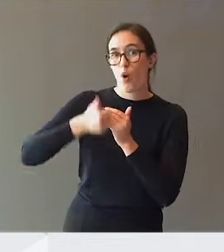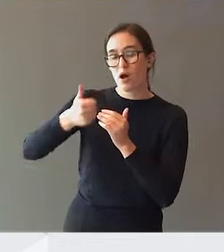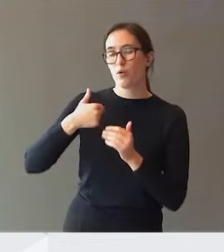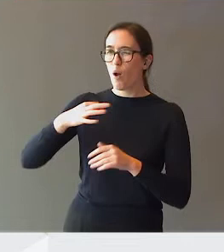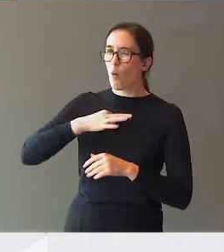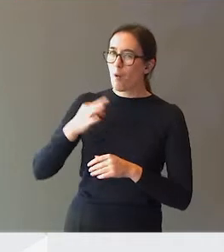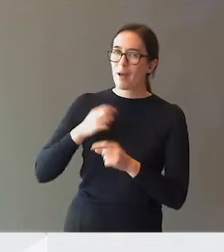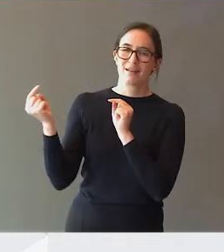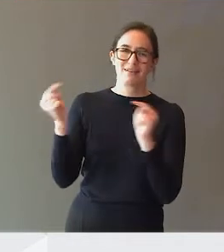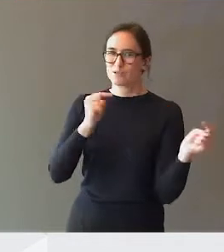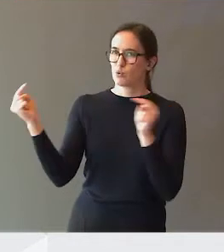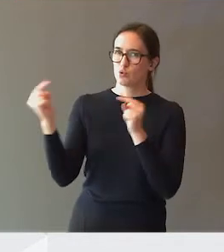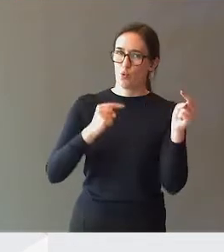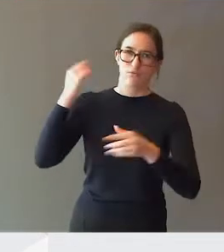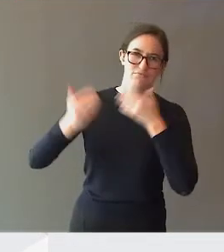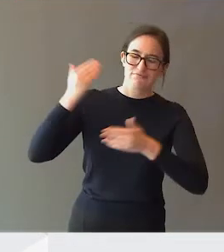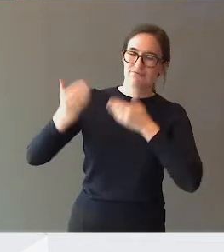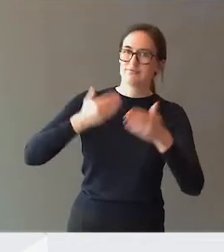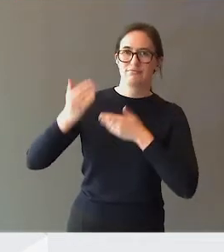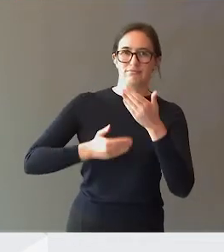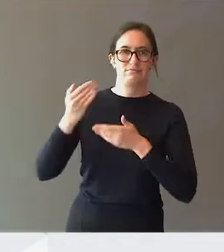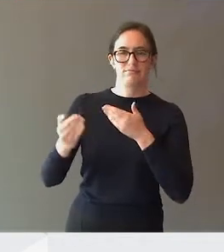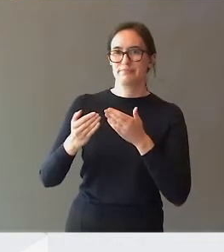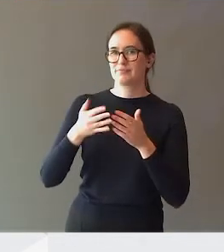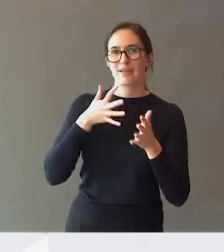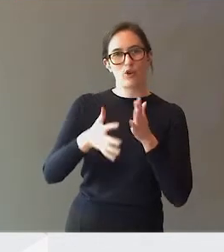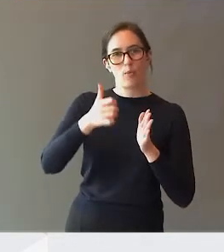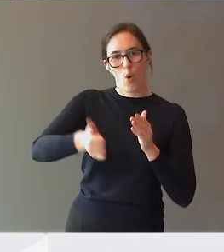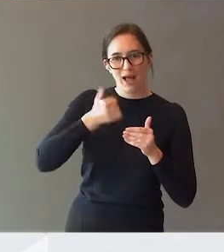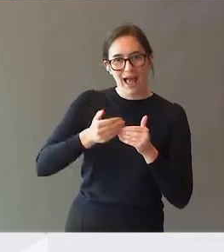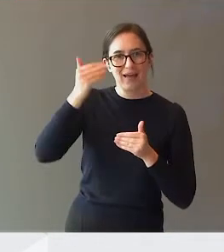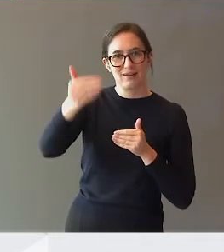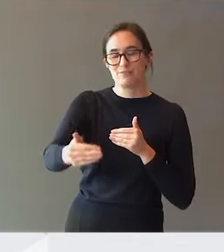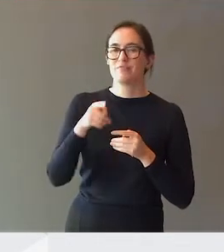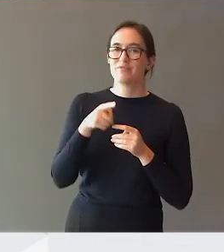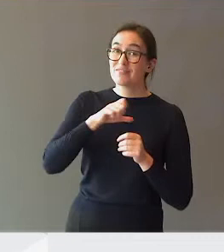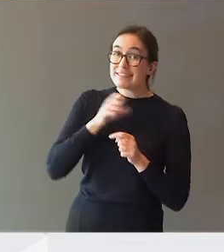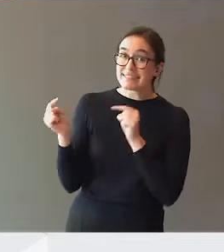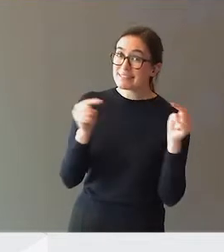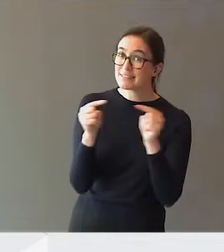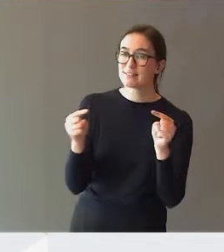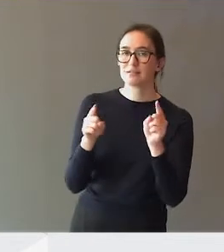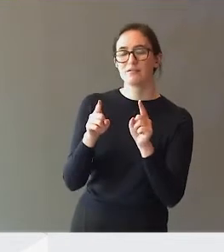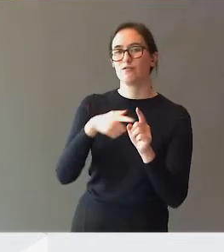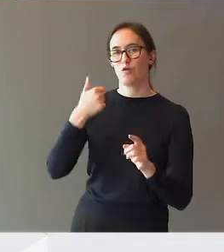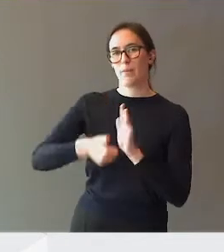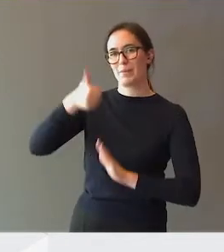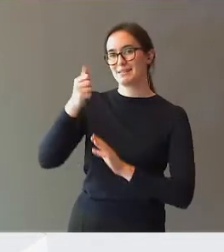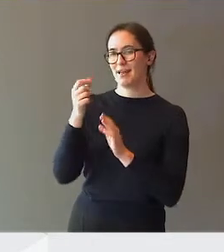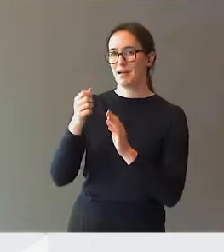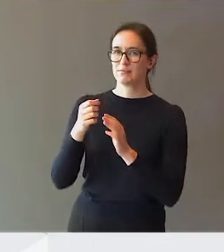vil rase i hele det året som kommer. det er den beste garantien vi har for at